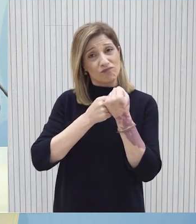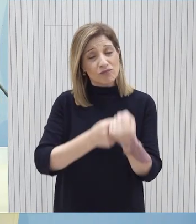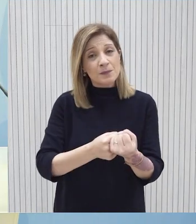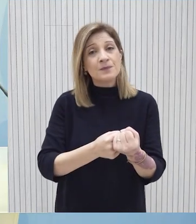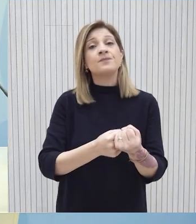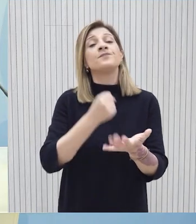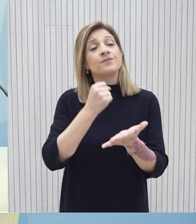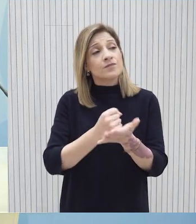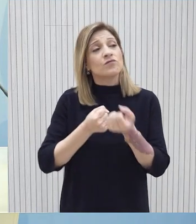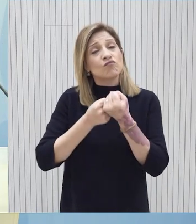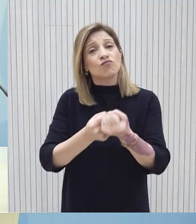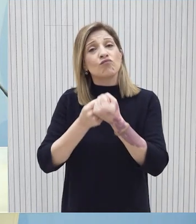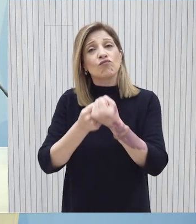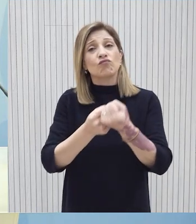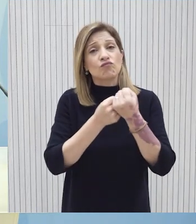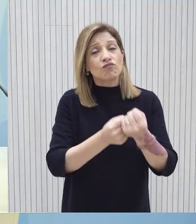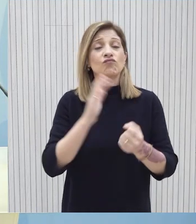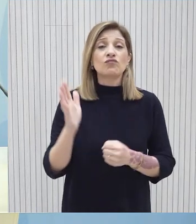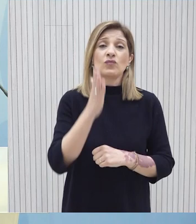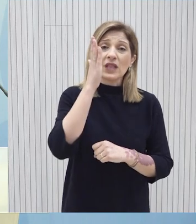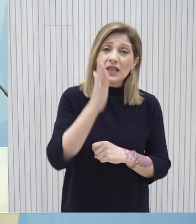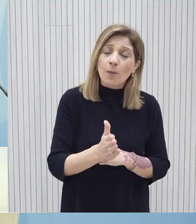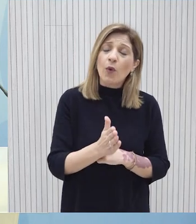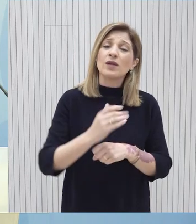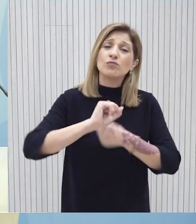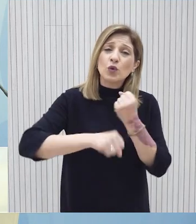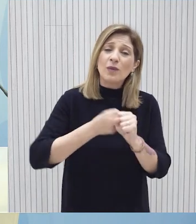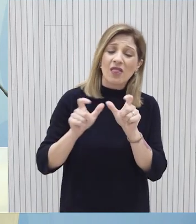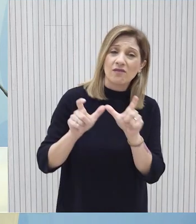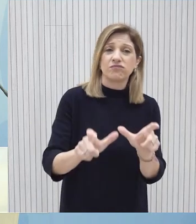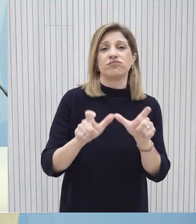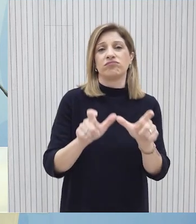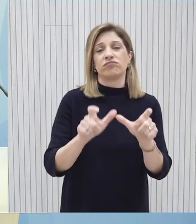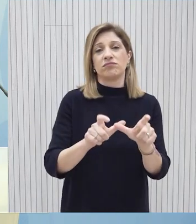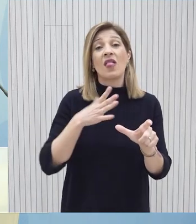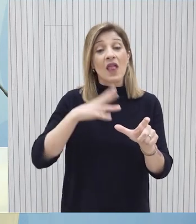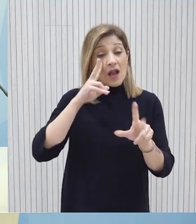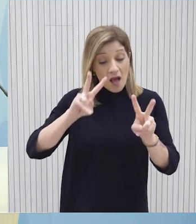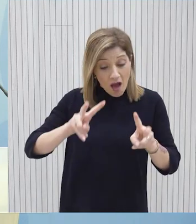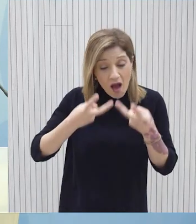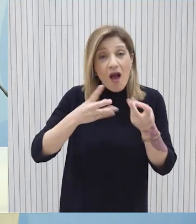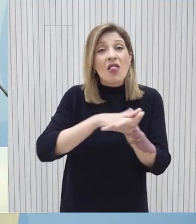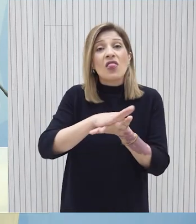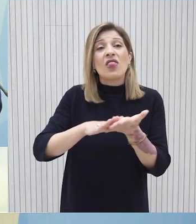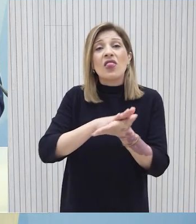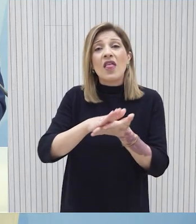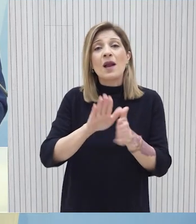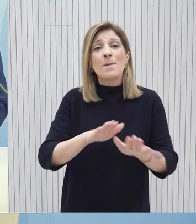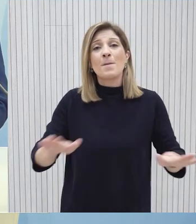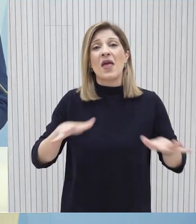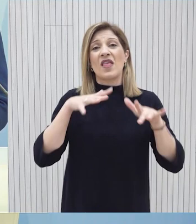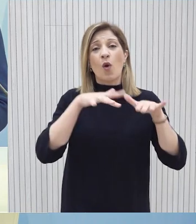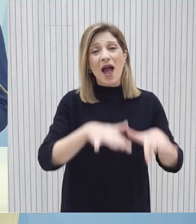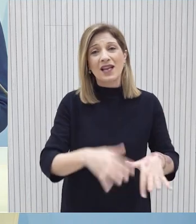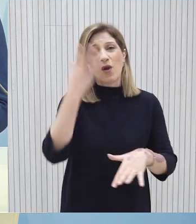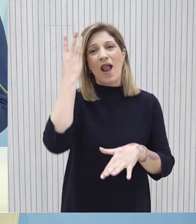δυνατό και σύγχρονο τρόπο, δίνουν ότι καλύτερον μπορεί σήμερα να προσφερθεί για την διάγνωση και τη θεραπεία στον τομέα του παιδικού καρκίνου